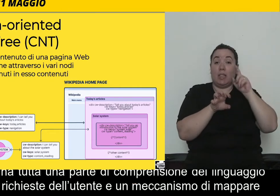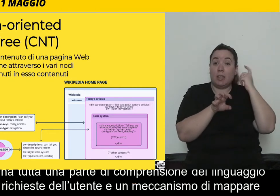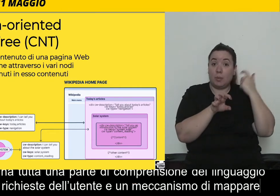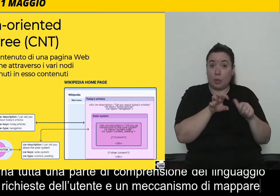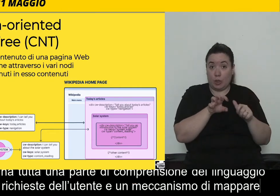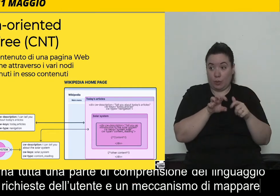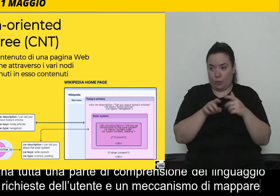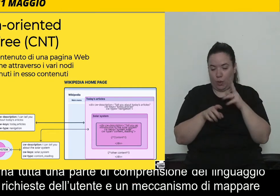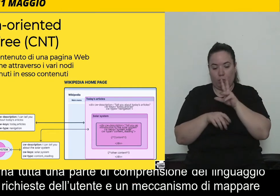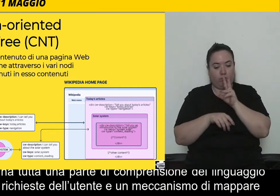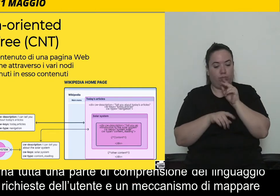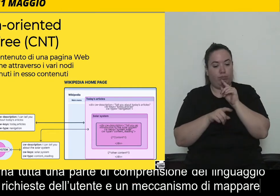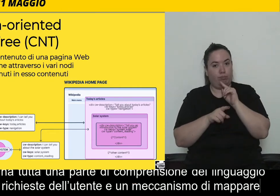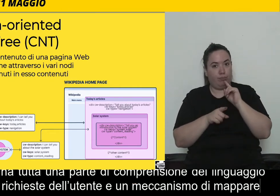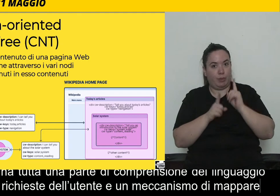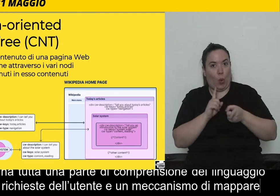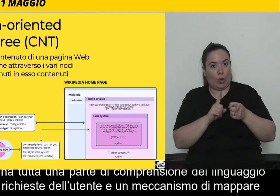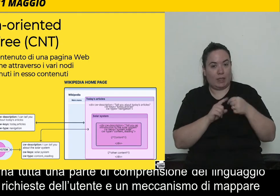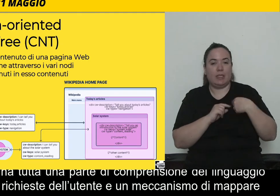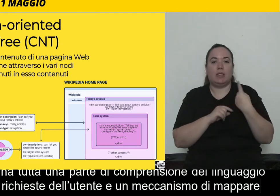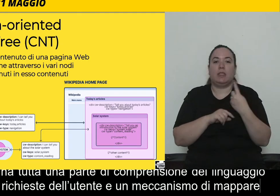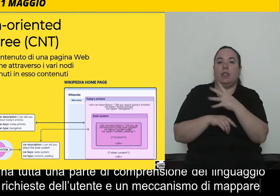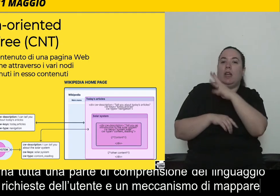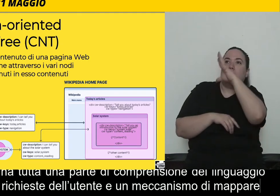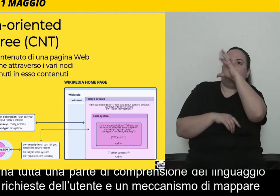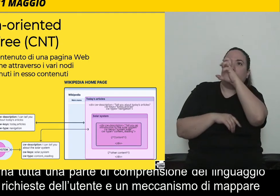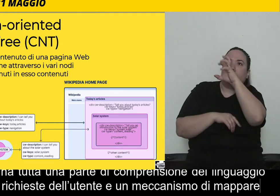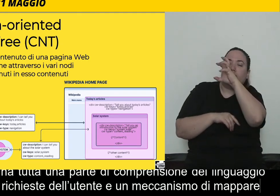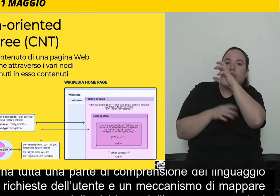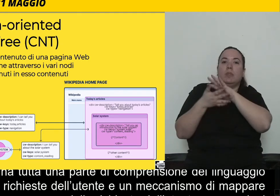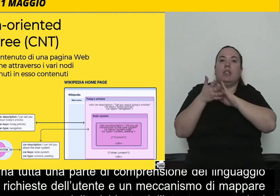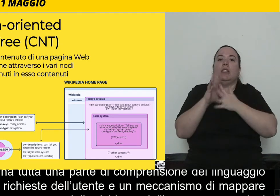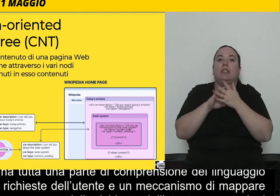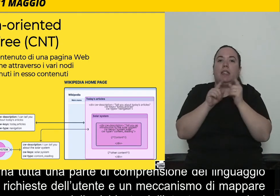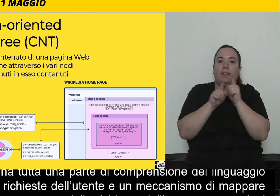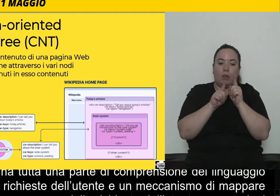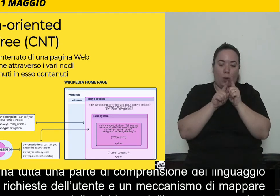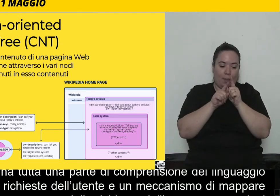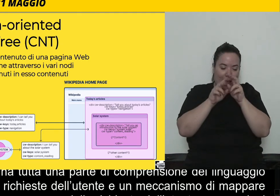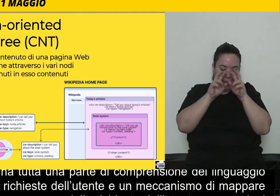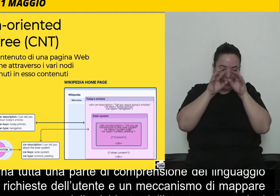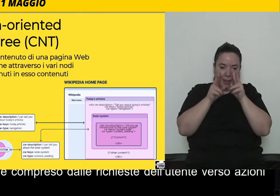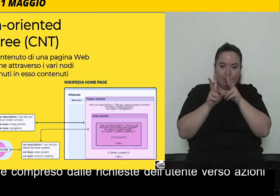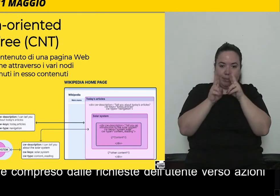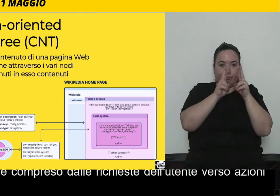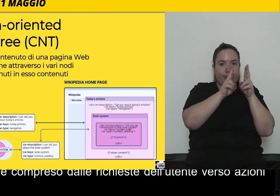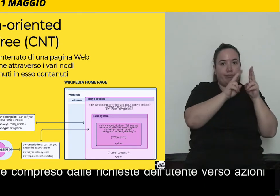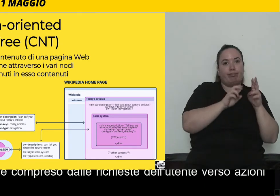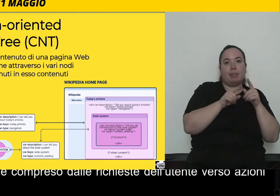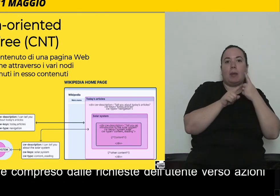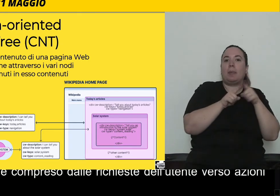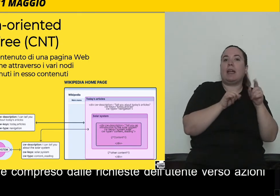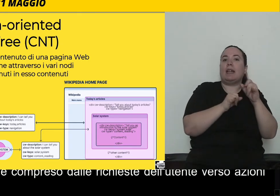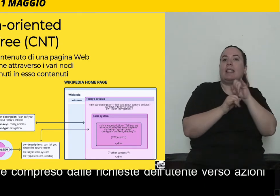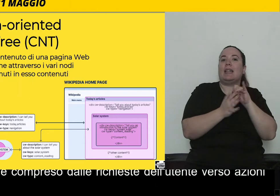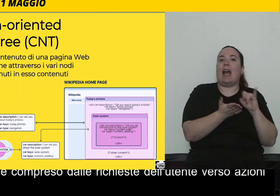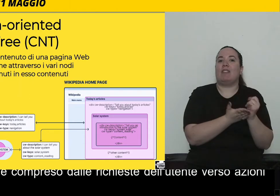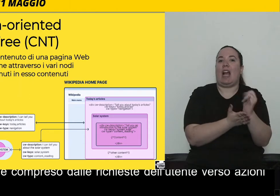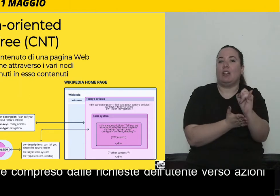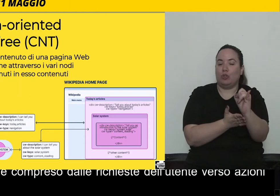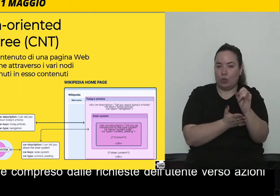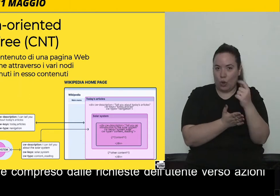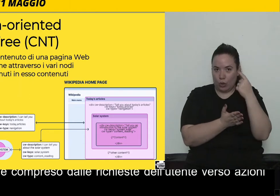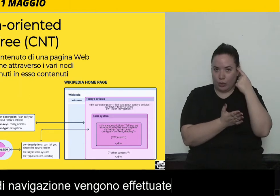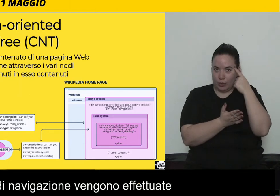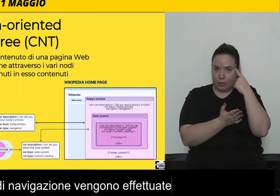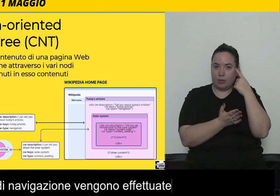navigazione, azioni di navigazione che vengono effettuate in modo trasparente con quello che in termini tecnici si